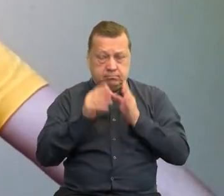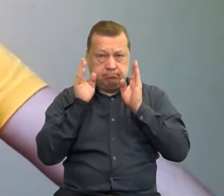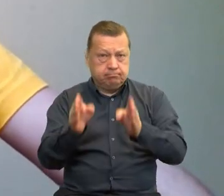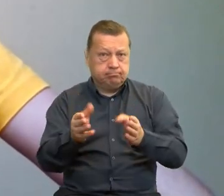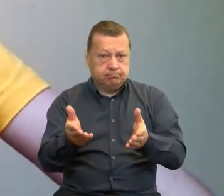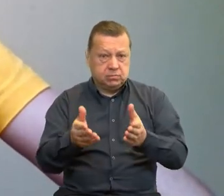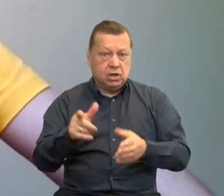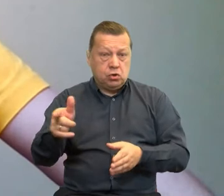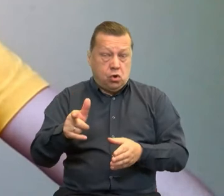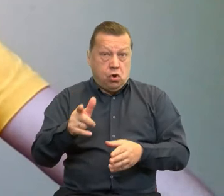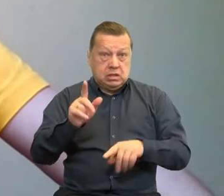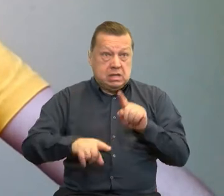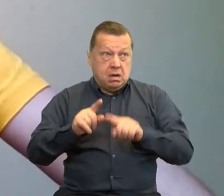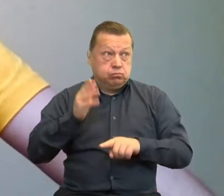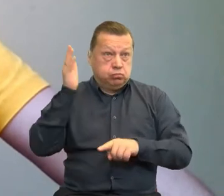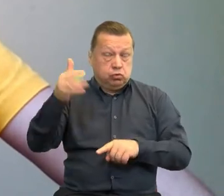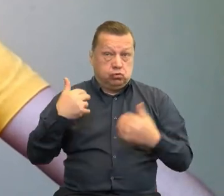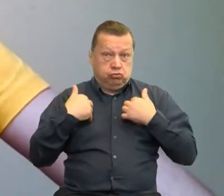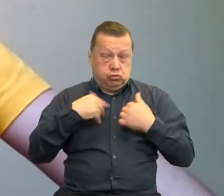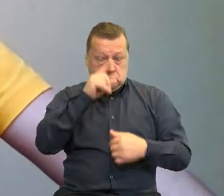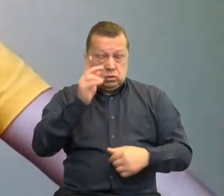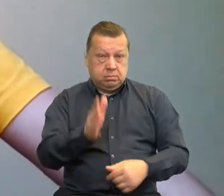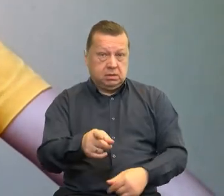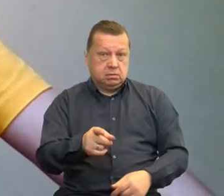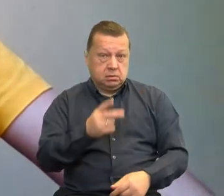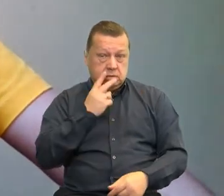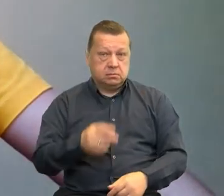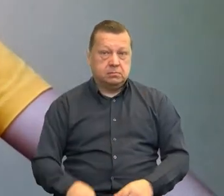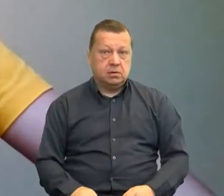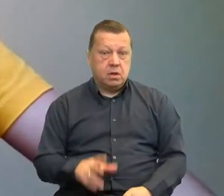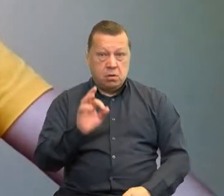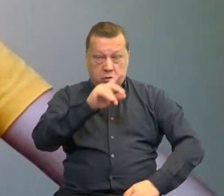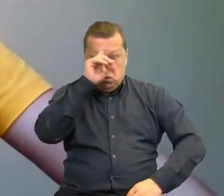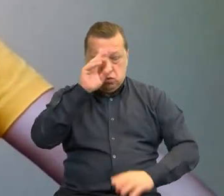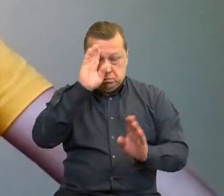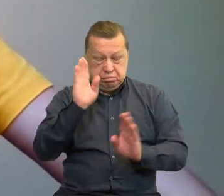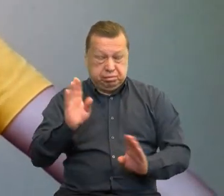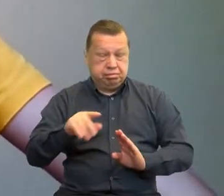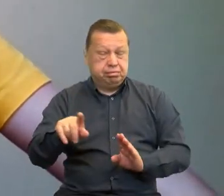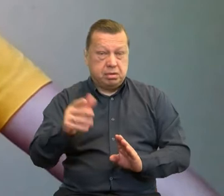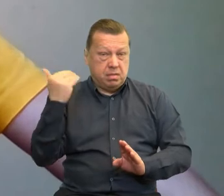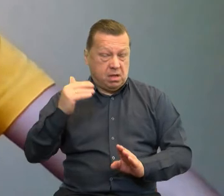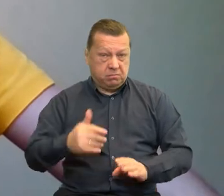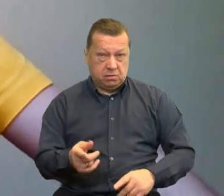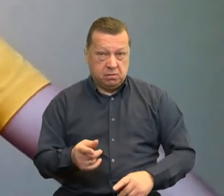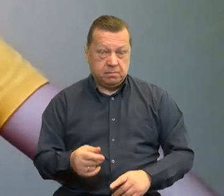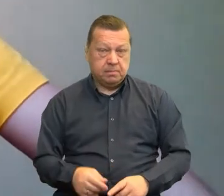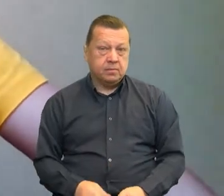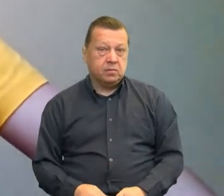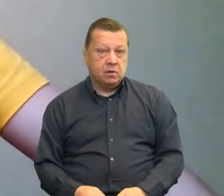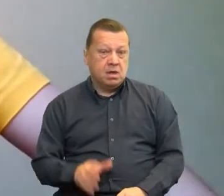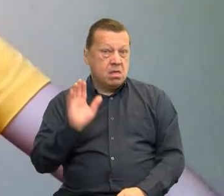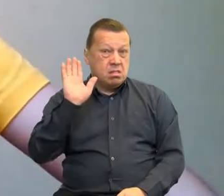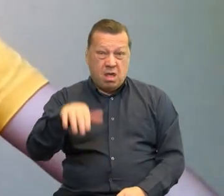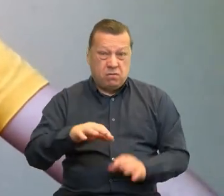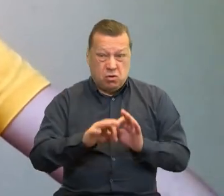Od nich zależy nasze przetrwanie w dużej mierze. Dlatego, że mało osób sobie zdawało wcześniej sprawę i być może w dalszym